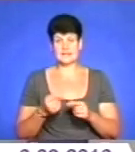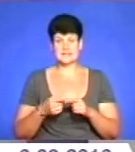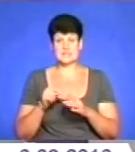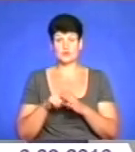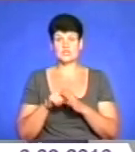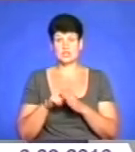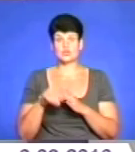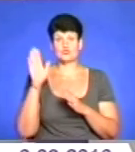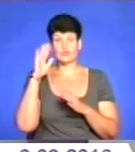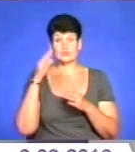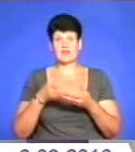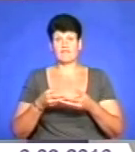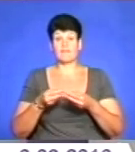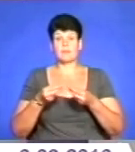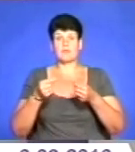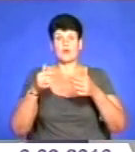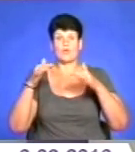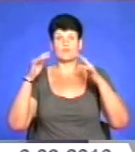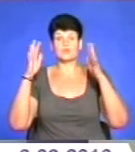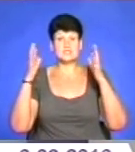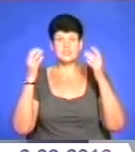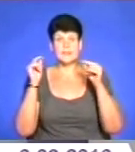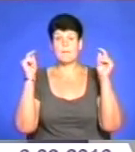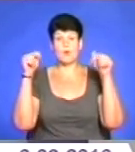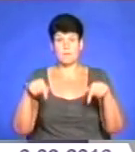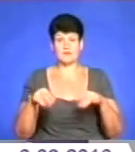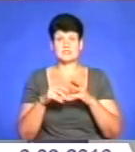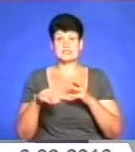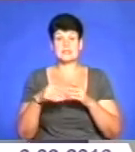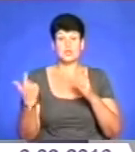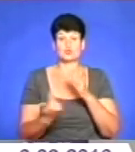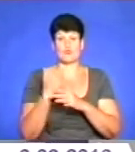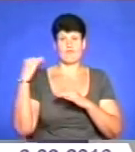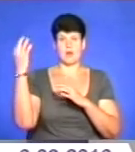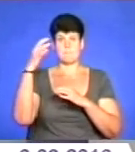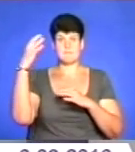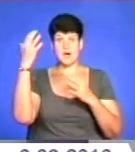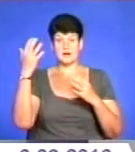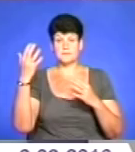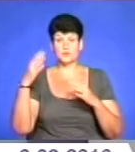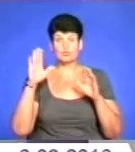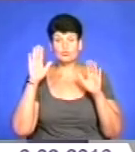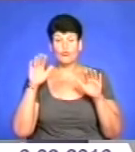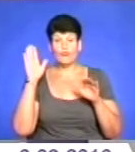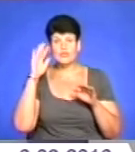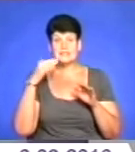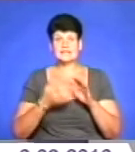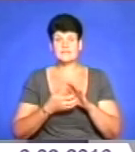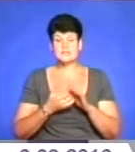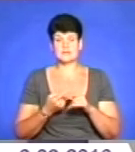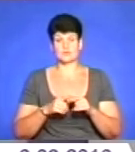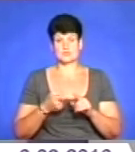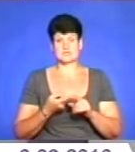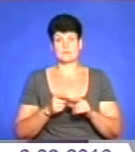випаровується, ще не впавши на землю з дощем і знову в марах. Тому води не вистачає в зв'язку з цим.